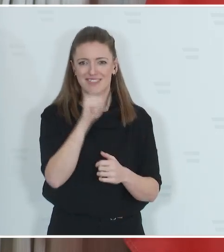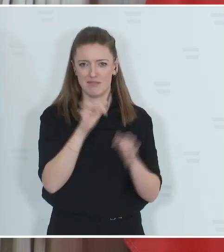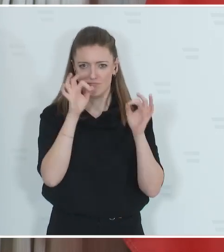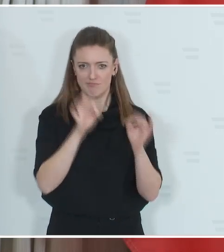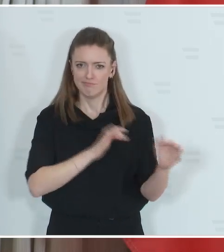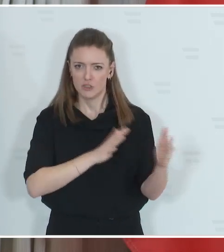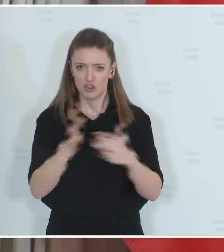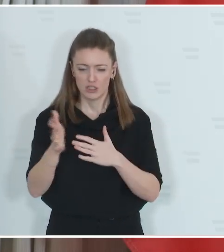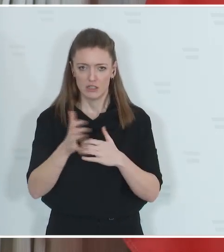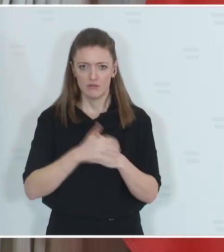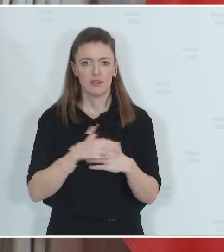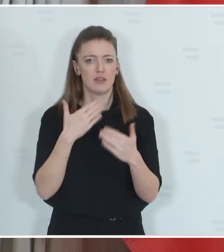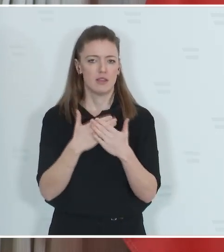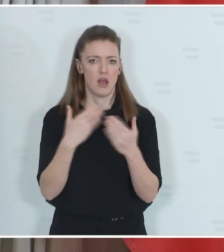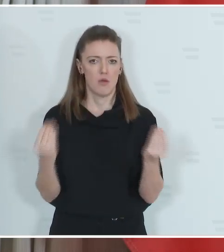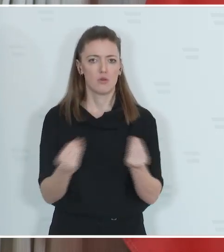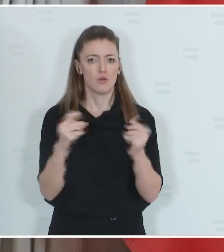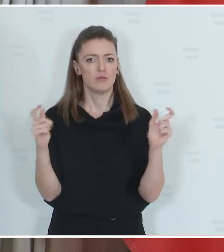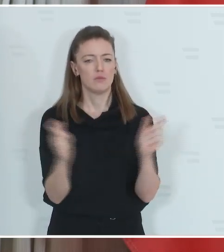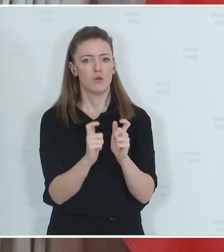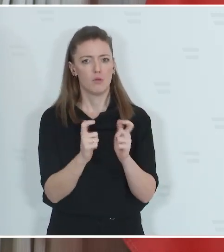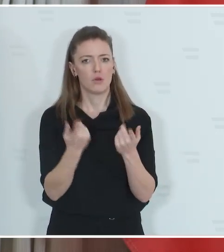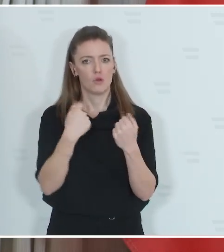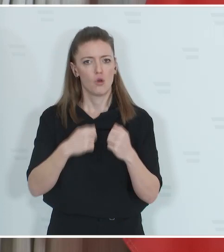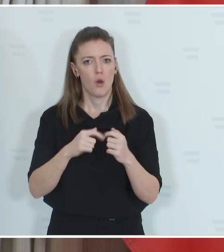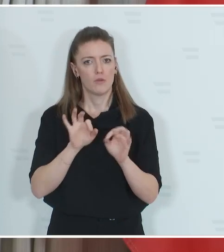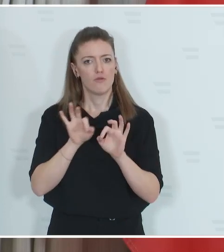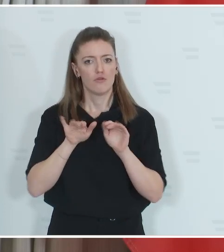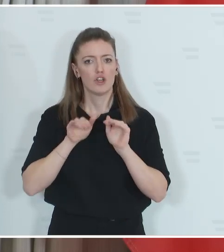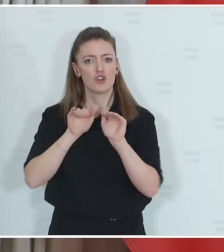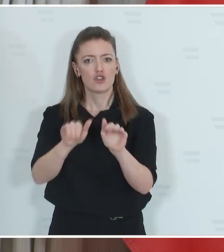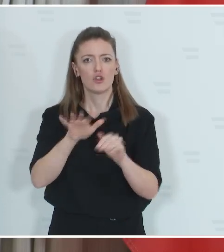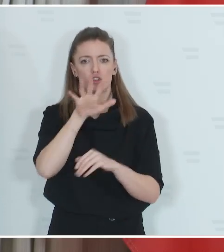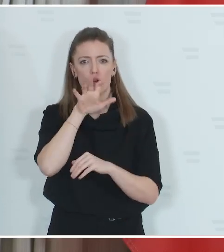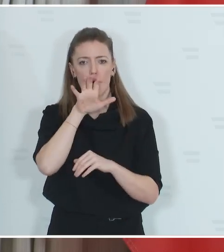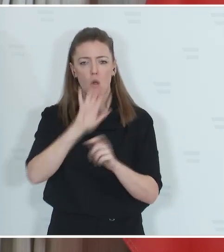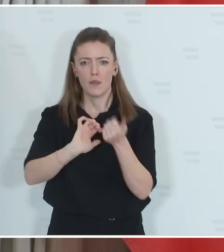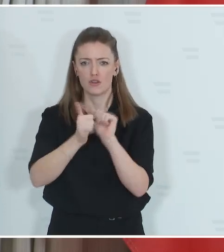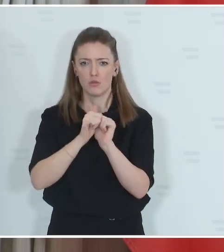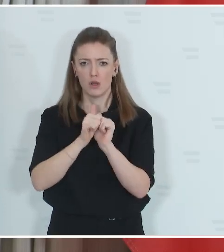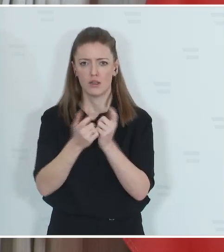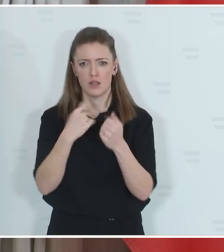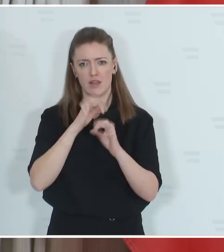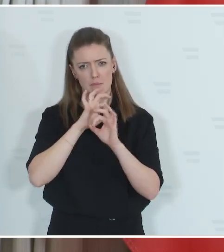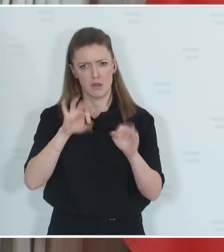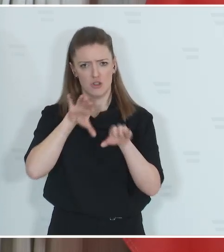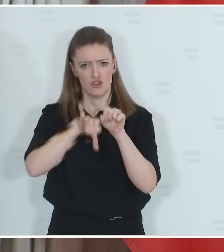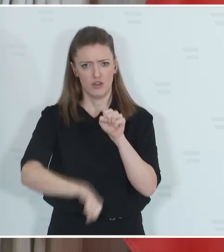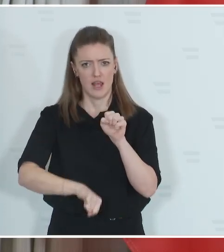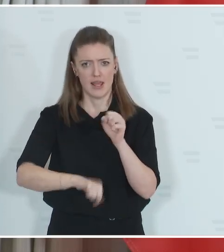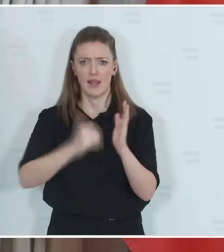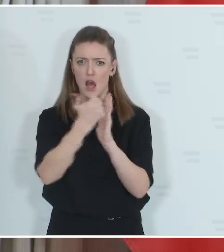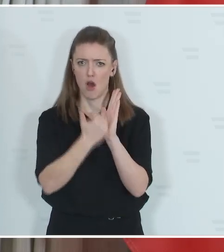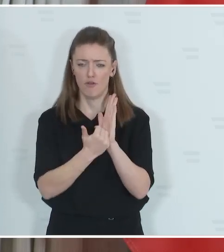es strenge Auflagen geben für den Schutzhundesport. Wir haben in den vergangenen Monaten verschiedene Varianten